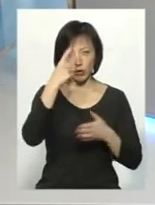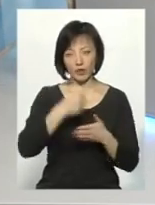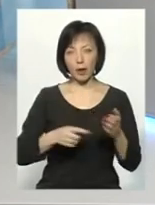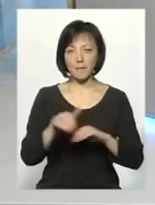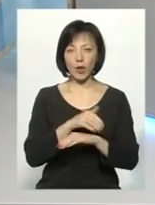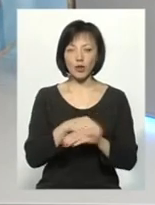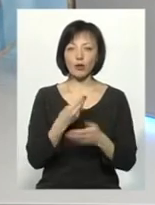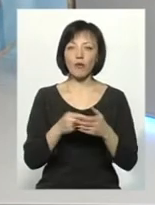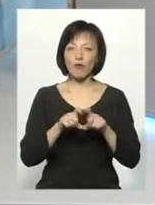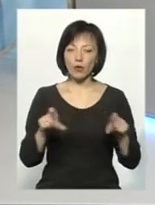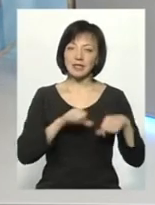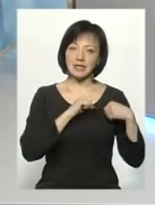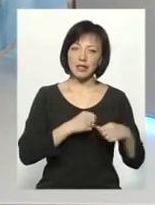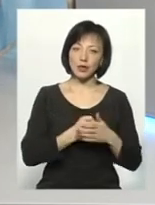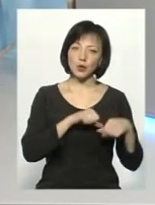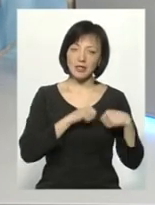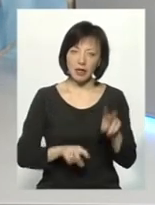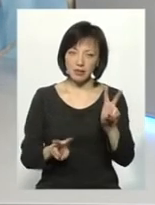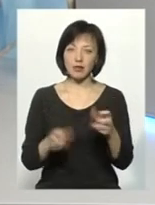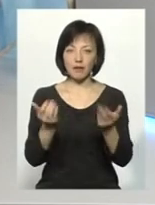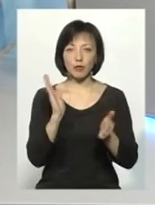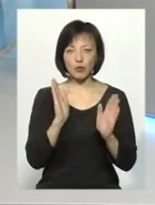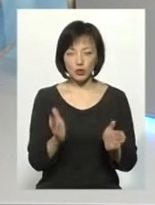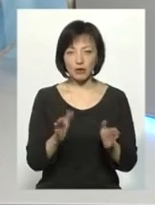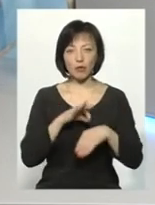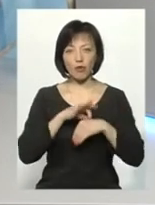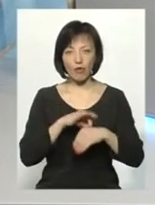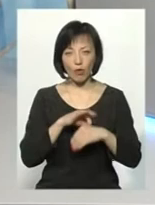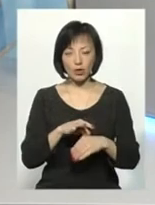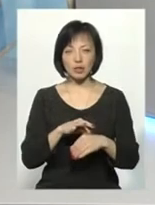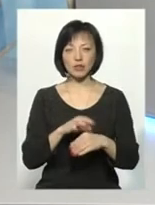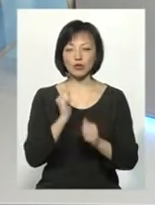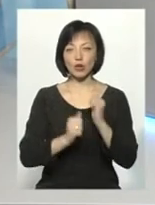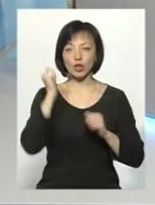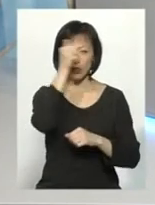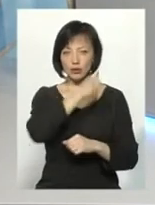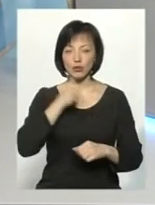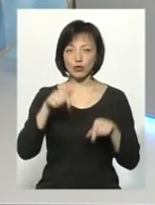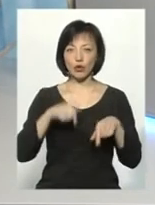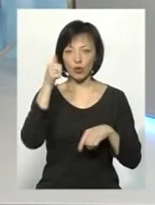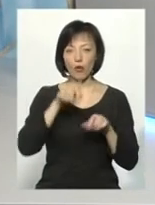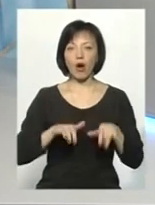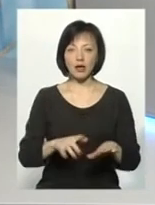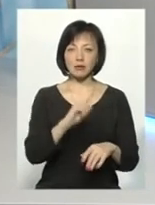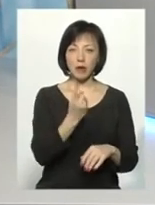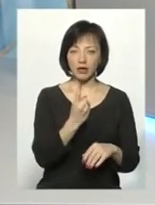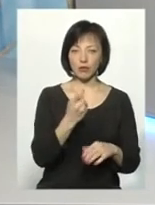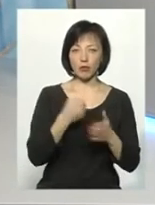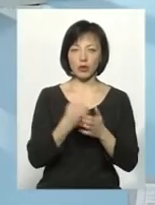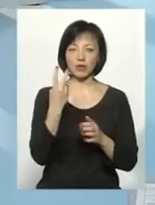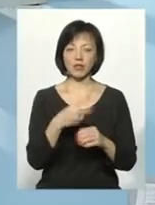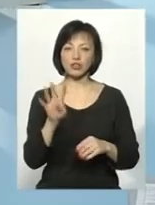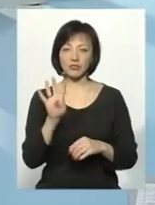благодійному фонду «Серце до серця». І ви будете проводити щорічно і знов цього року акцію з 1 по